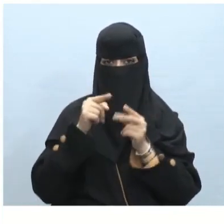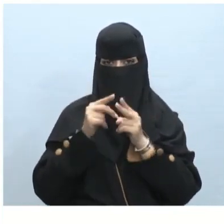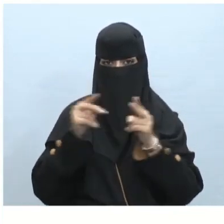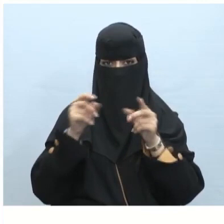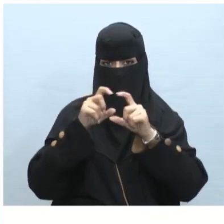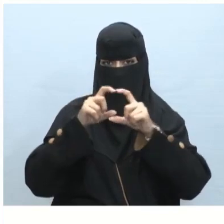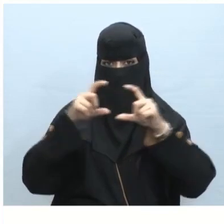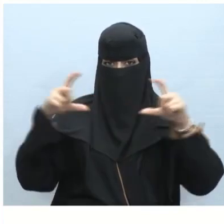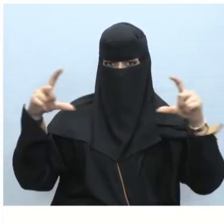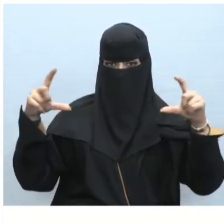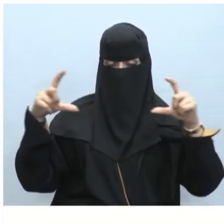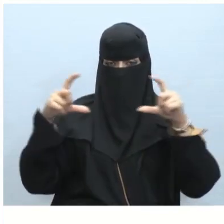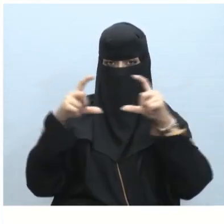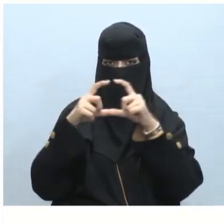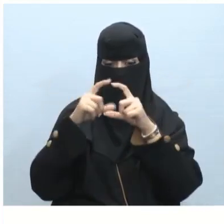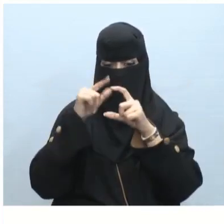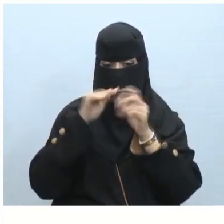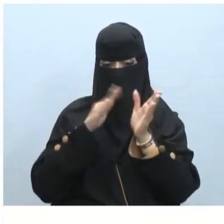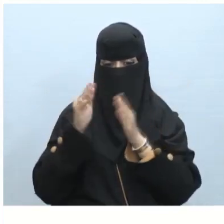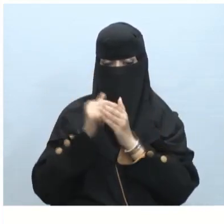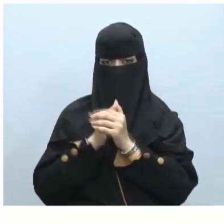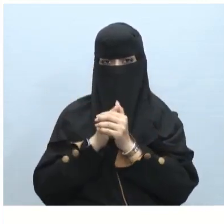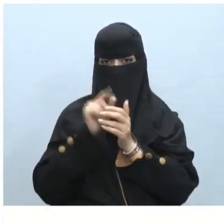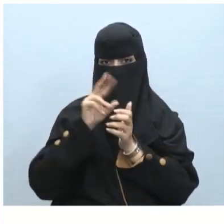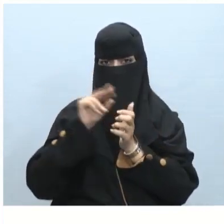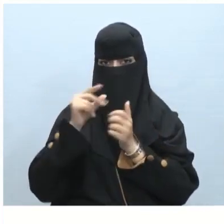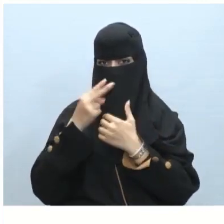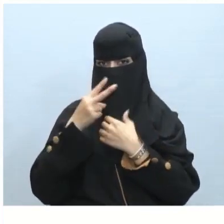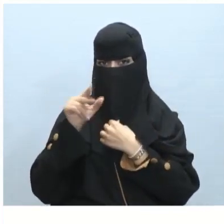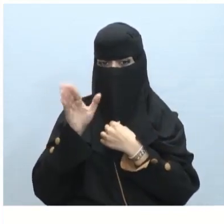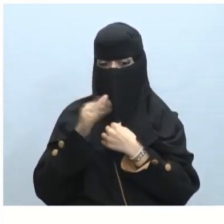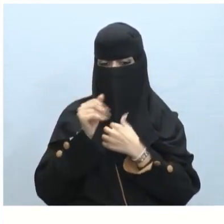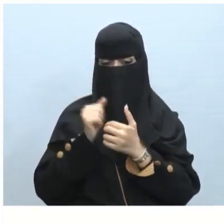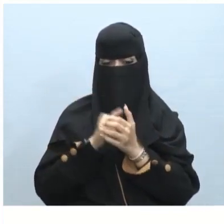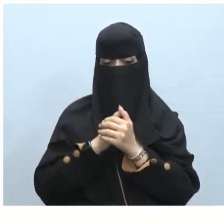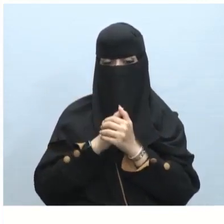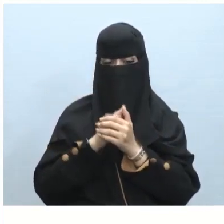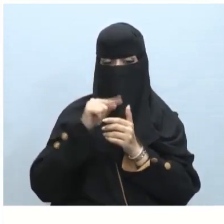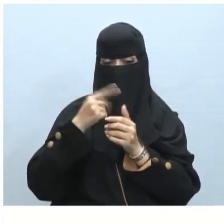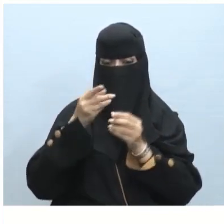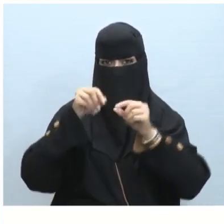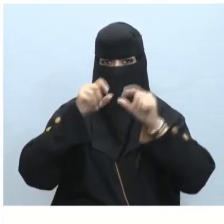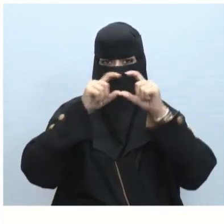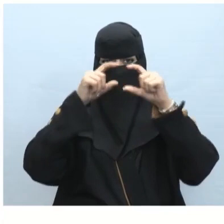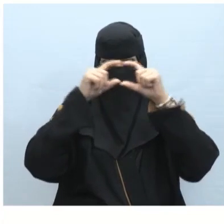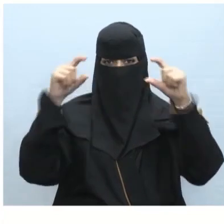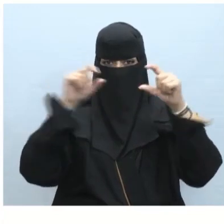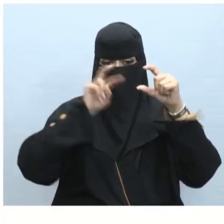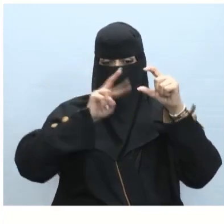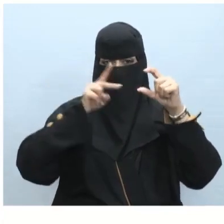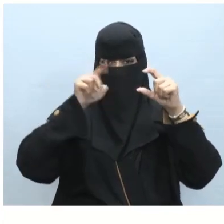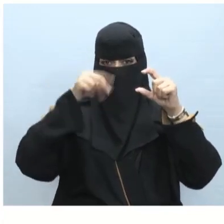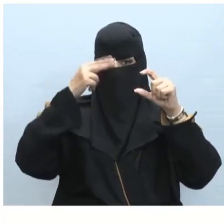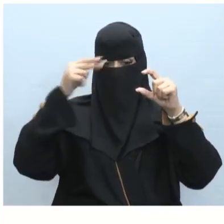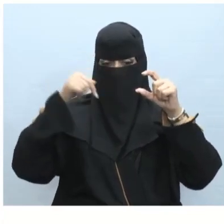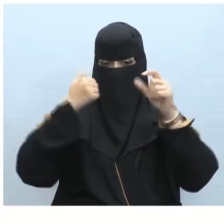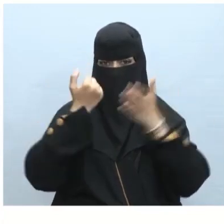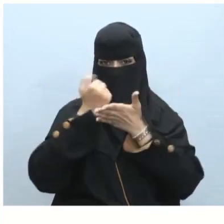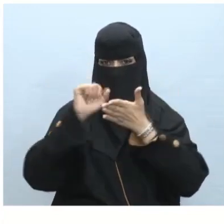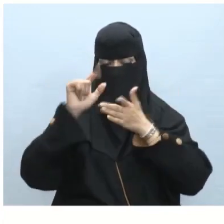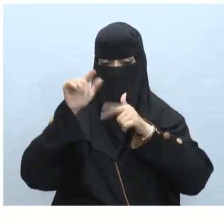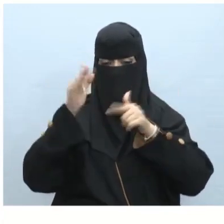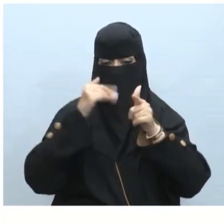تستطيع تغيير حجم الرسم كما نشاهد أيضا بالتحديد والضغط على زر Delete